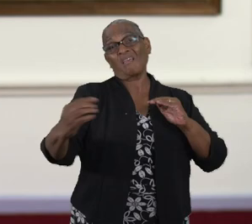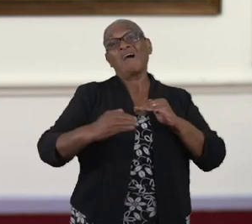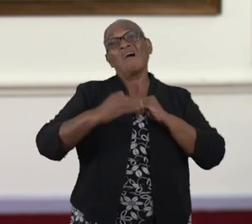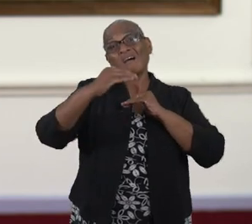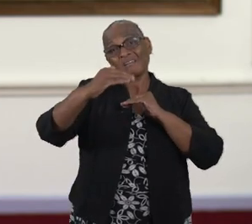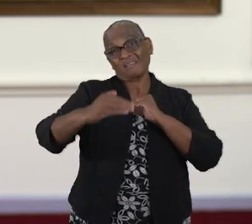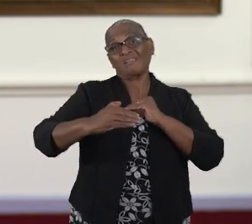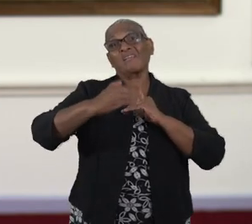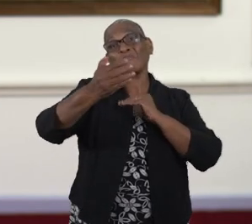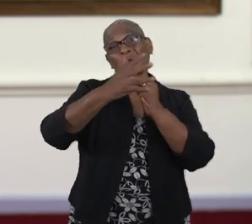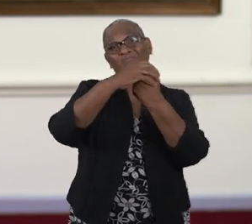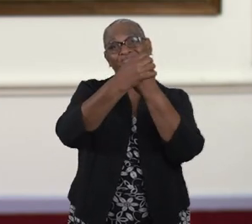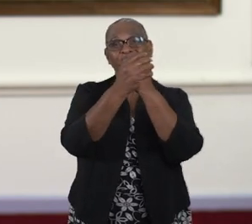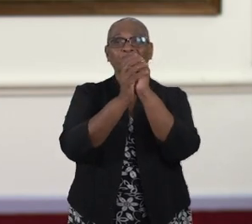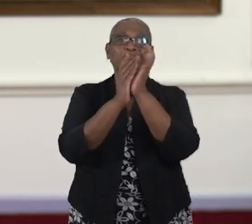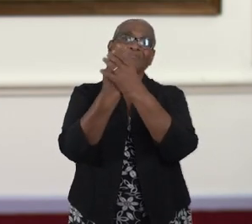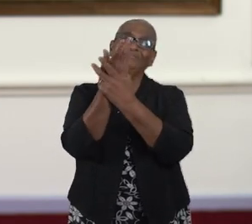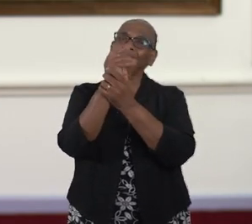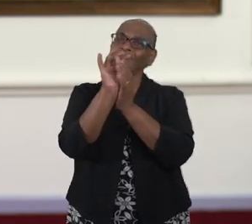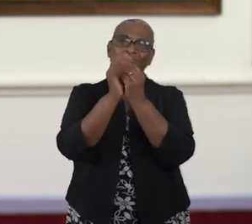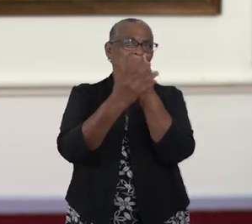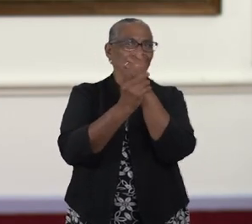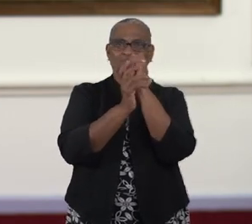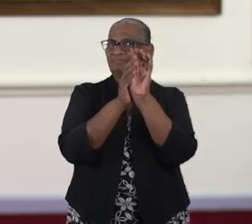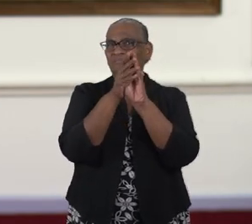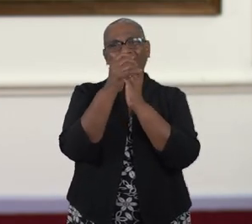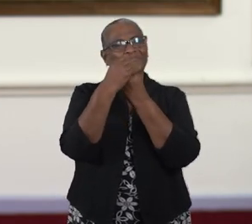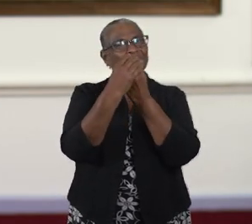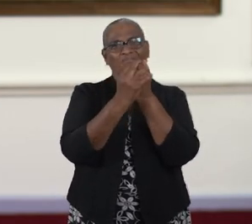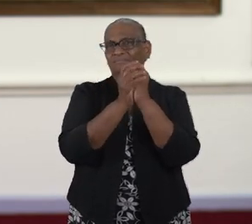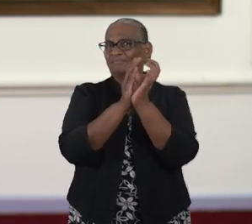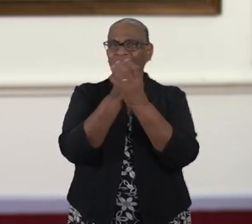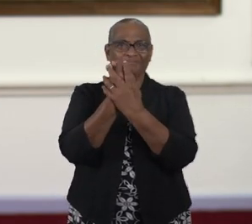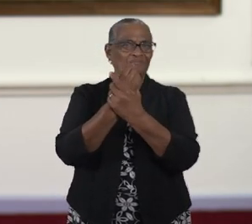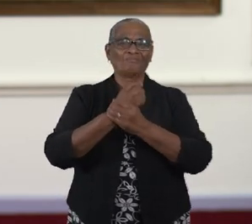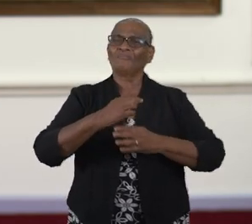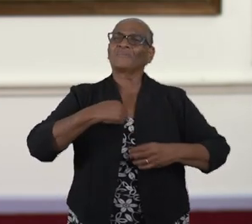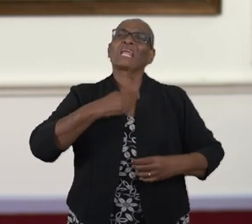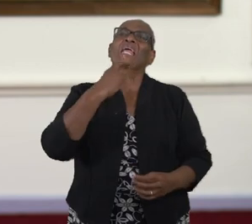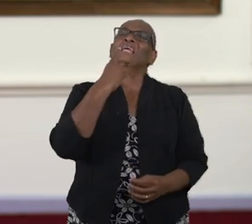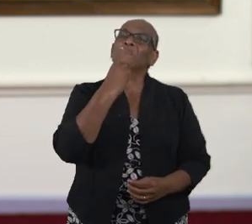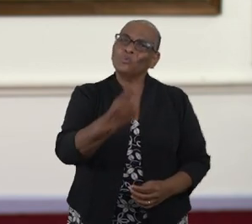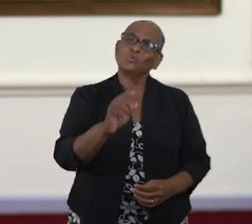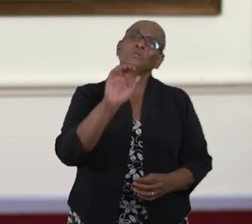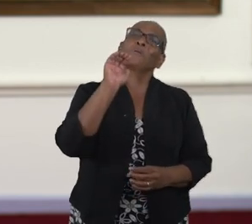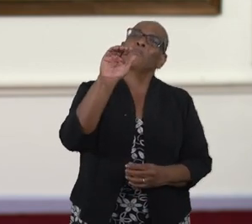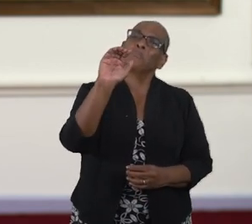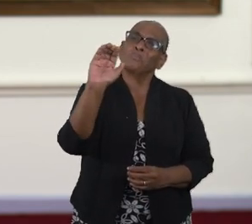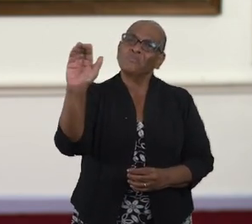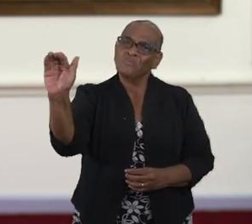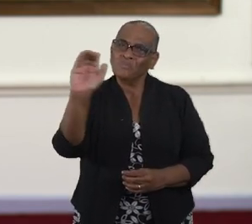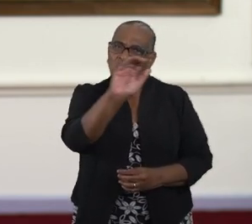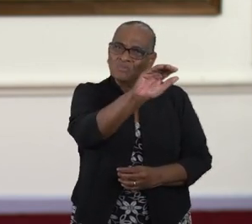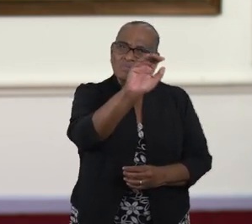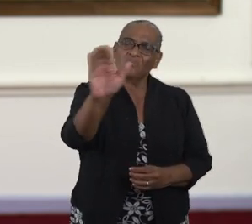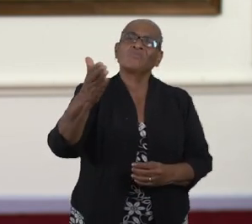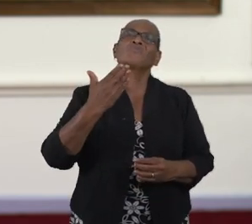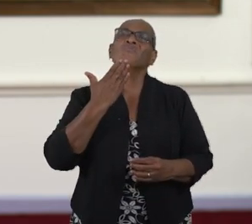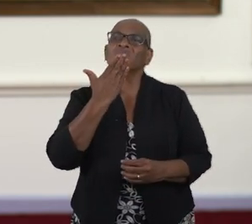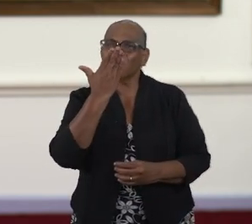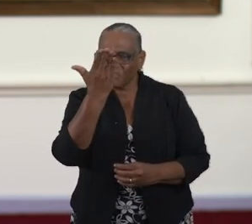desinfecteren van de handen. Ik moet een beroep op u blijven doen.